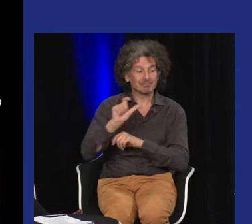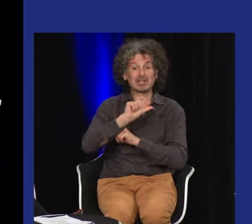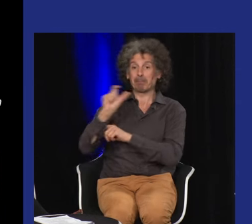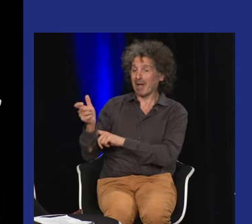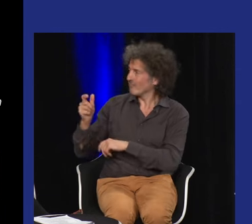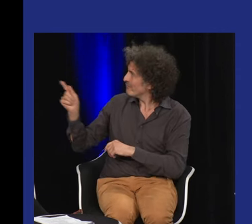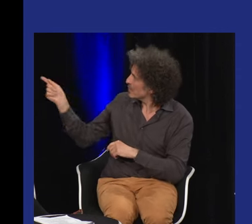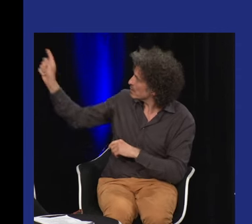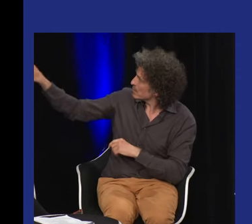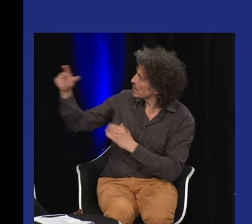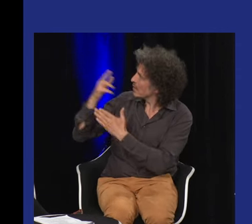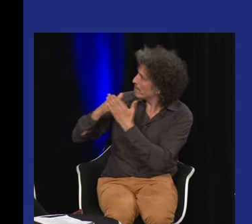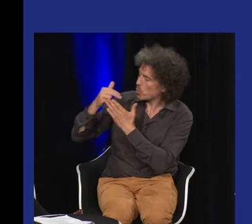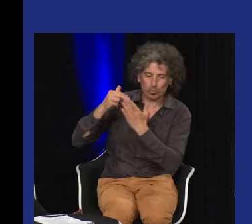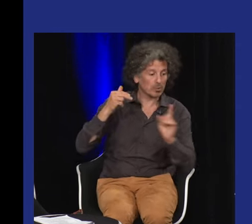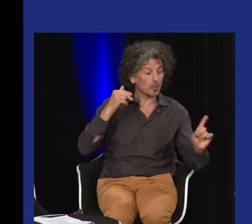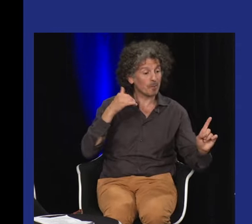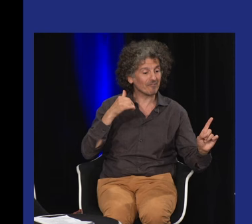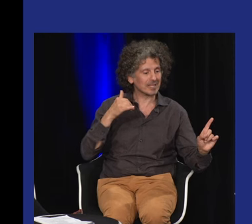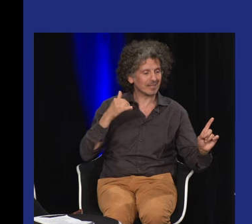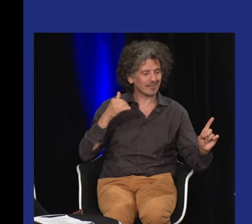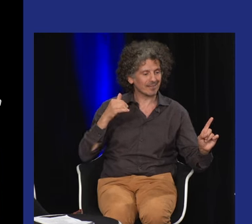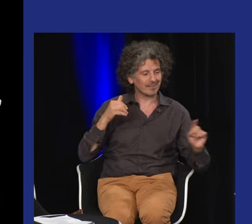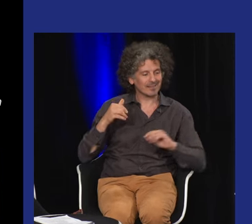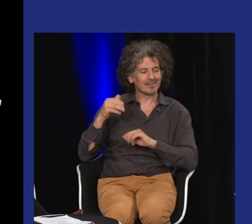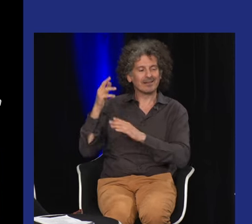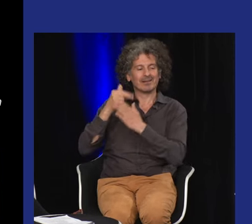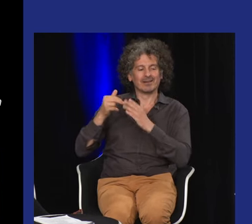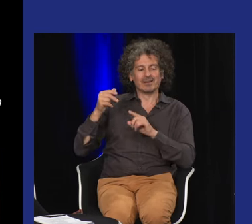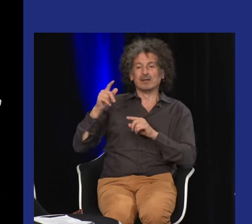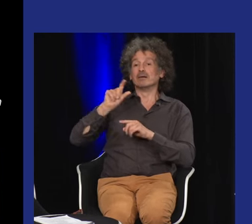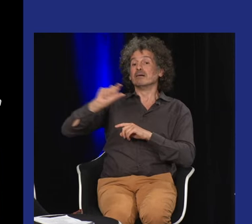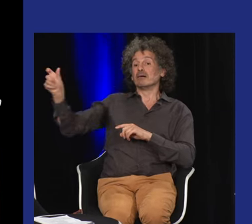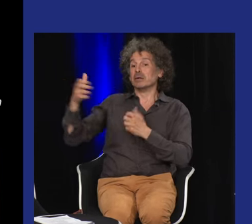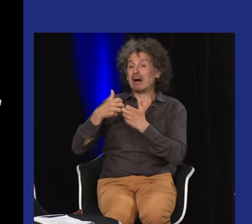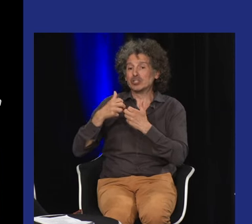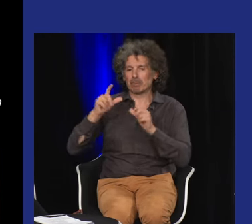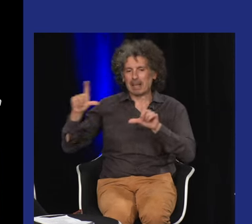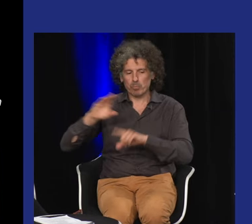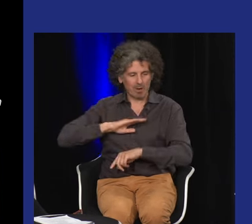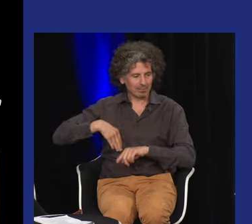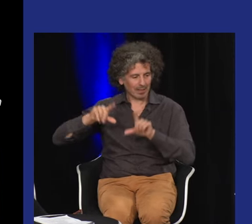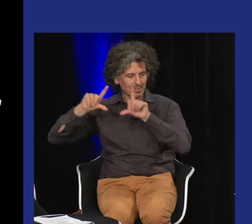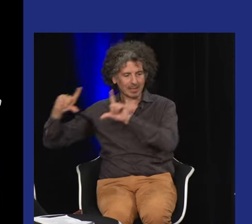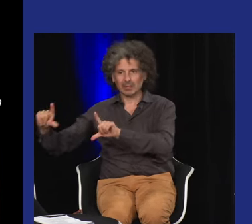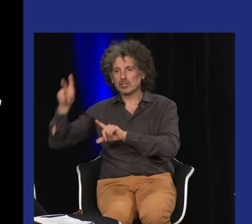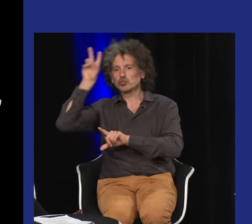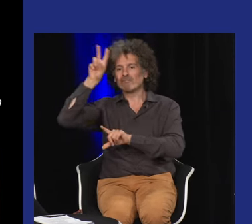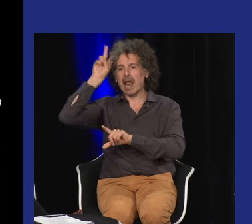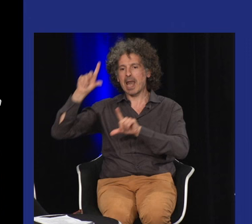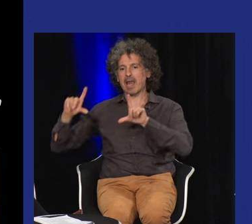Donc, c'est une image particulièrement forte. À côté de ça, pardon, attends, je n pas terminé. Juste à côté de ça, on a